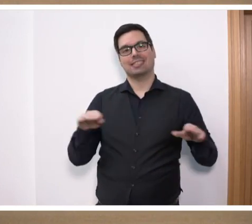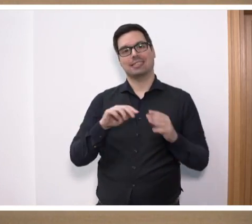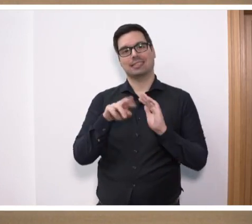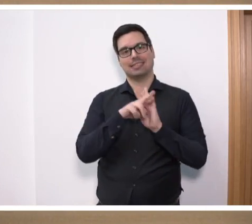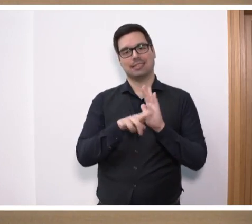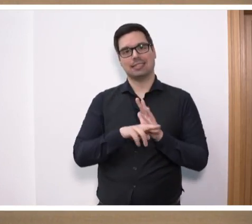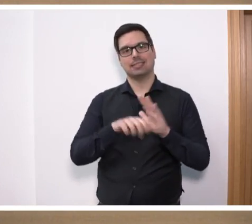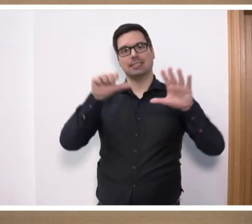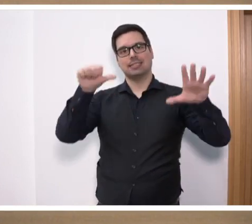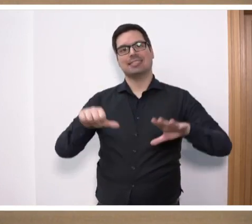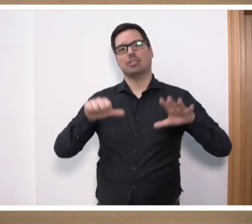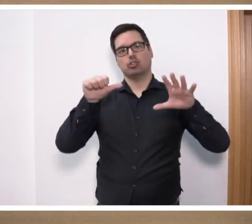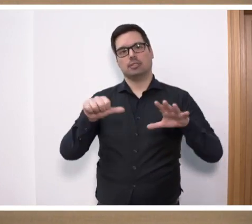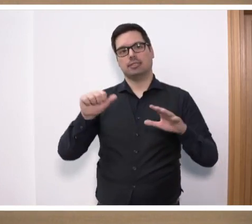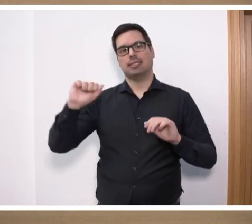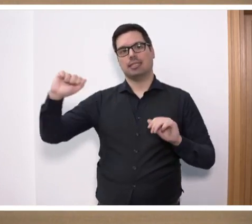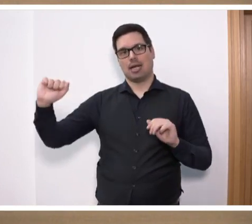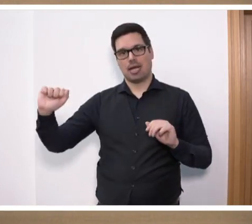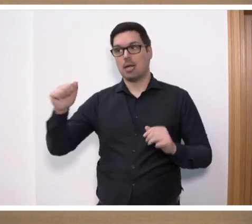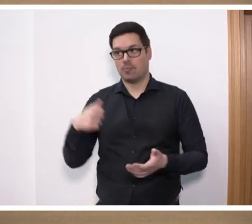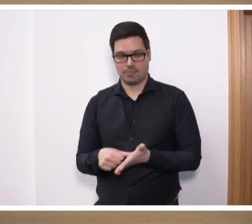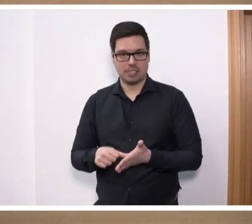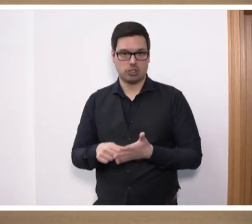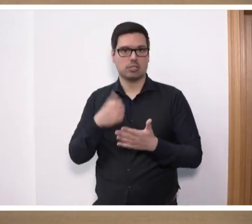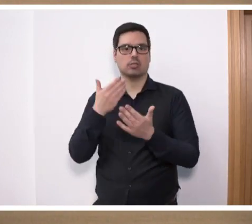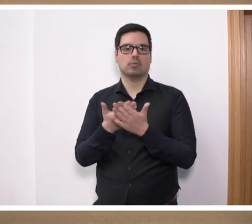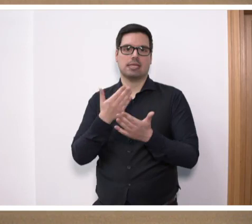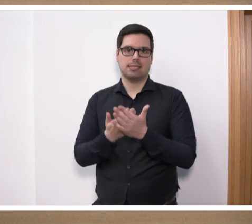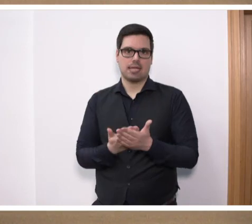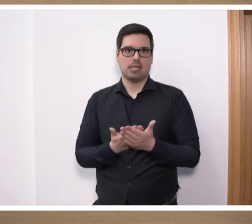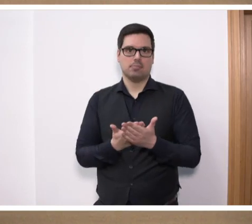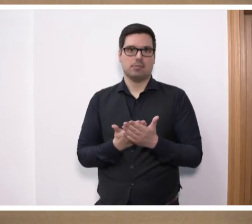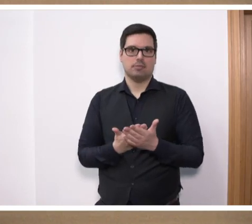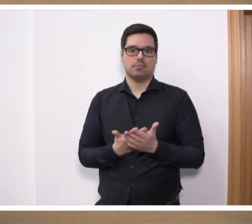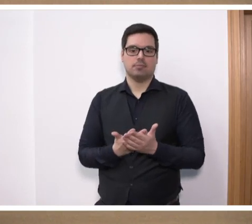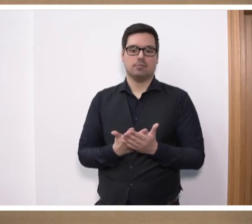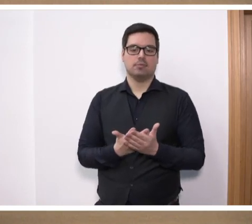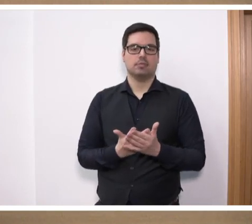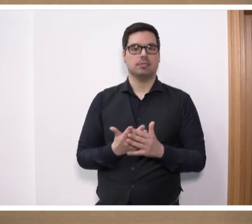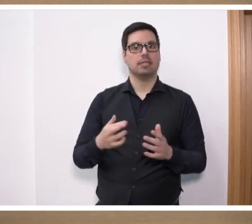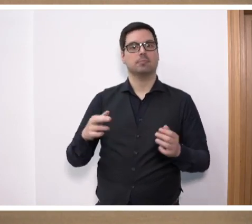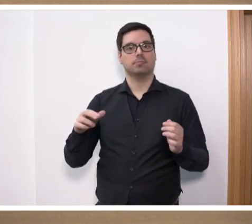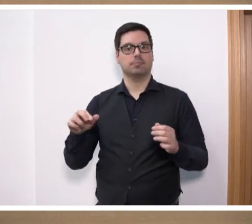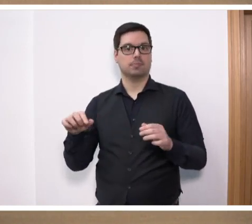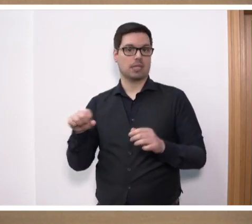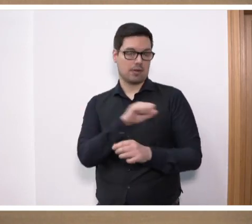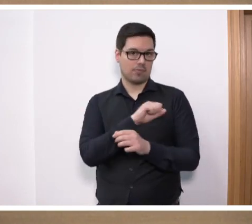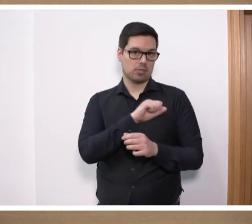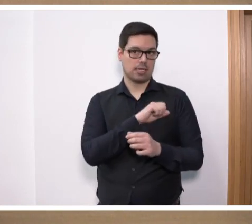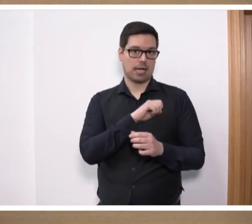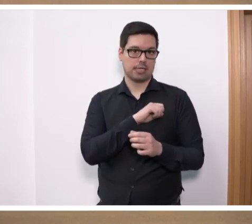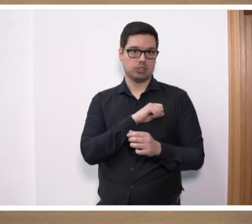berufen. Denen sind wir verpflichtet. Und deswegen sagen wir, dass nach der erfolgreichen Etablierung und Einrichtung